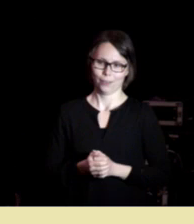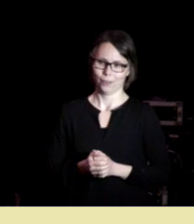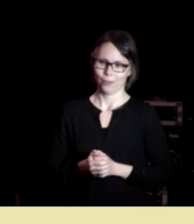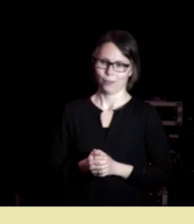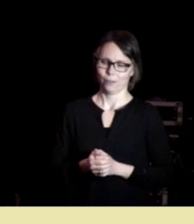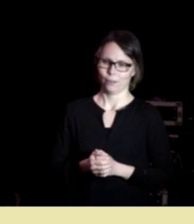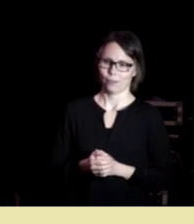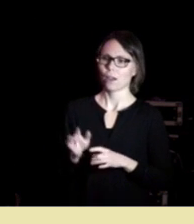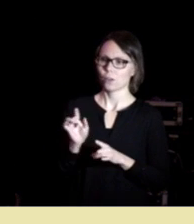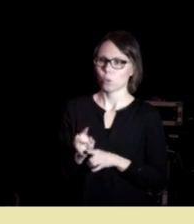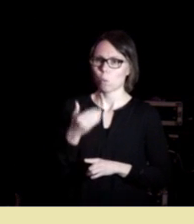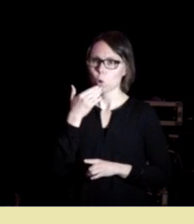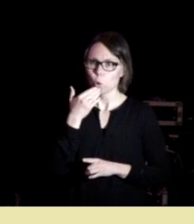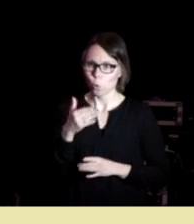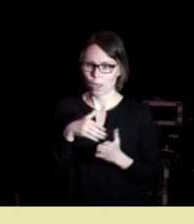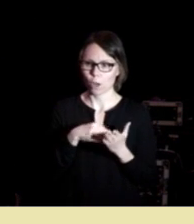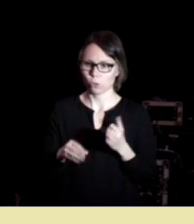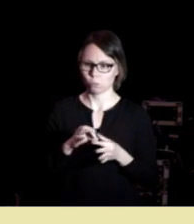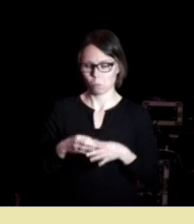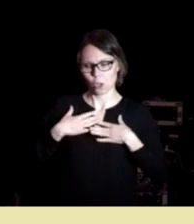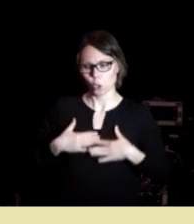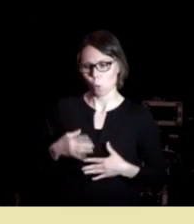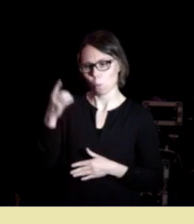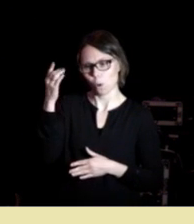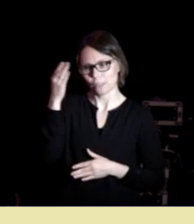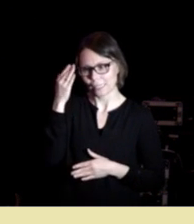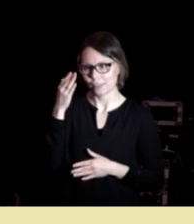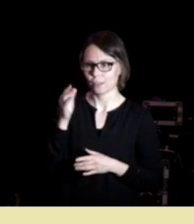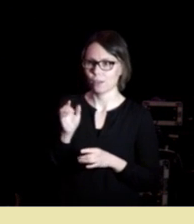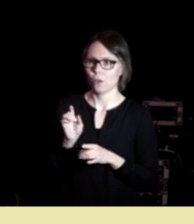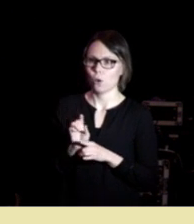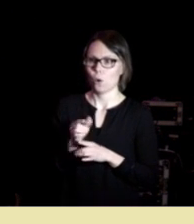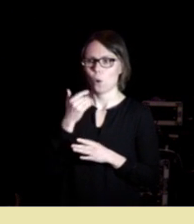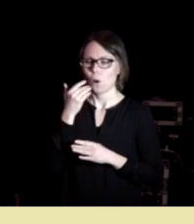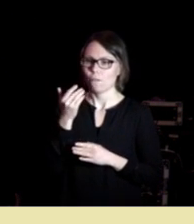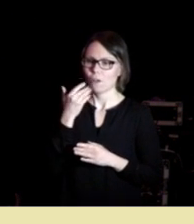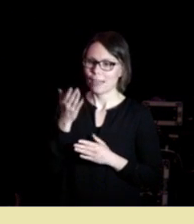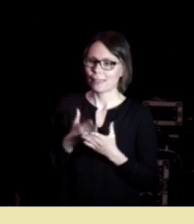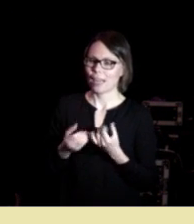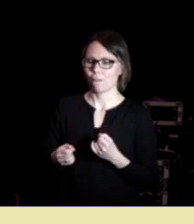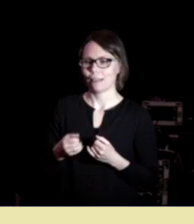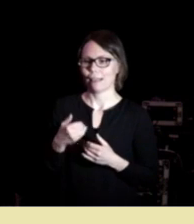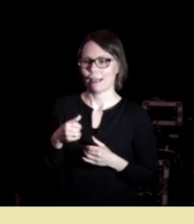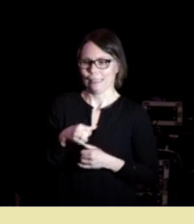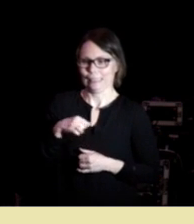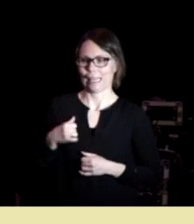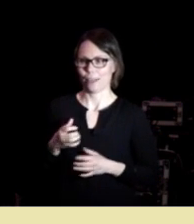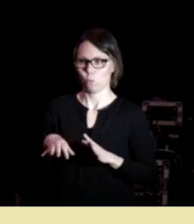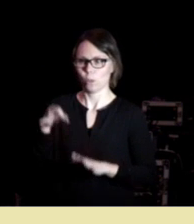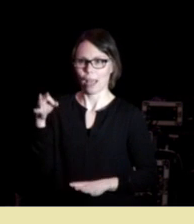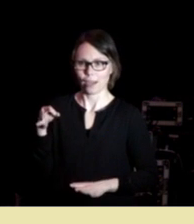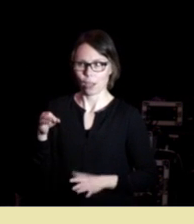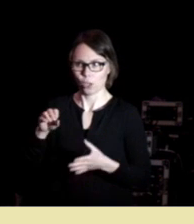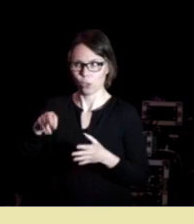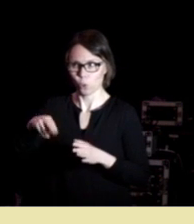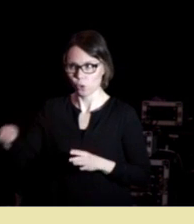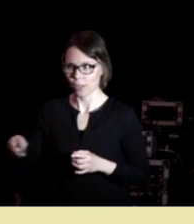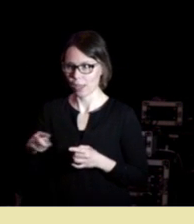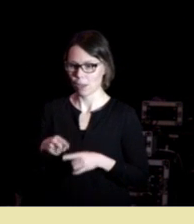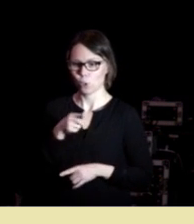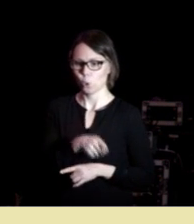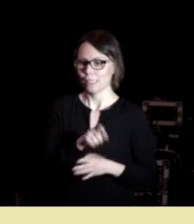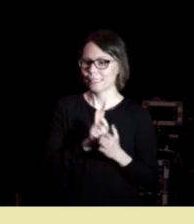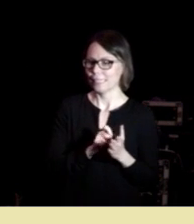som gode rapporter om kropp og sinn, og være en del av et senmoderne Norge. Men, skriver Ingen Døkland her,